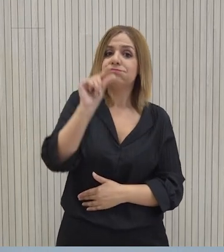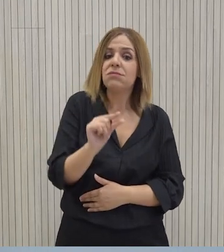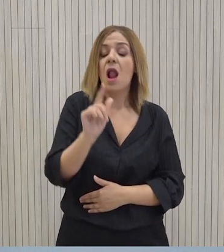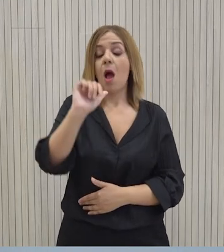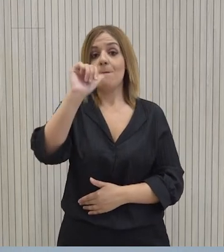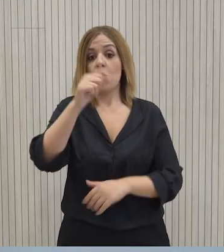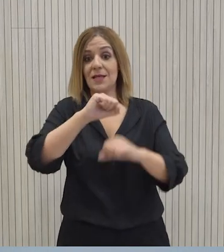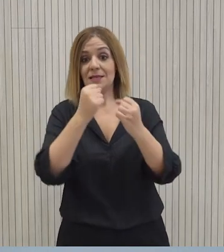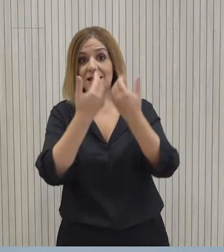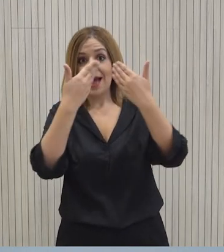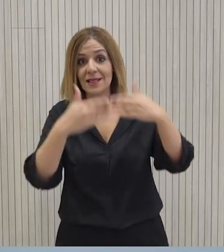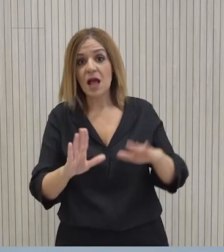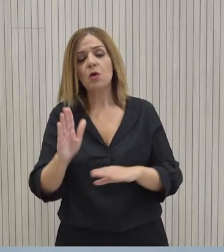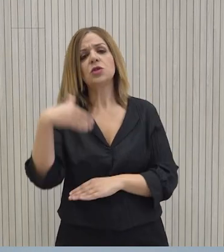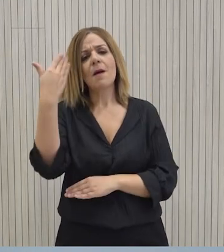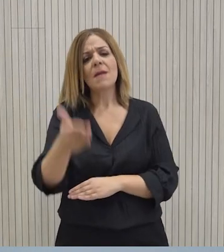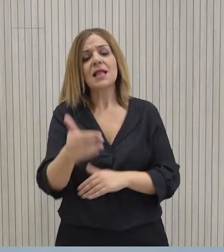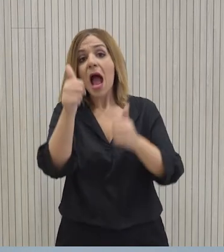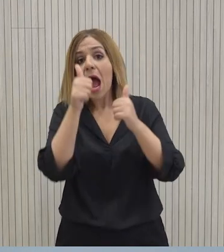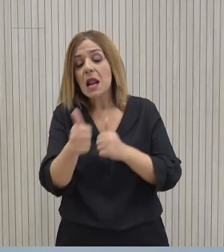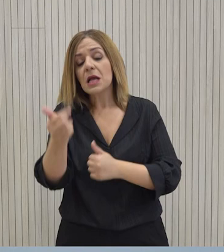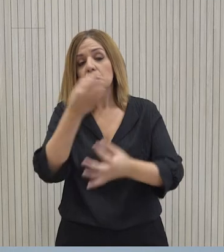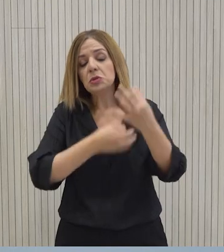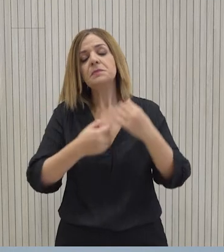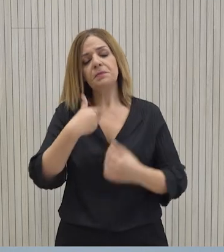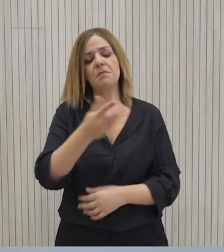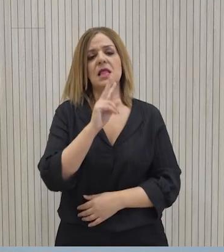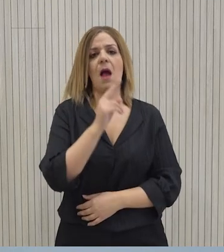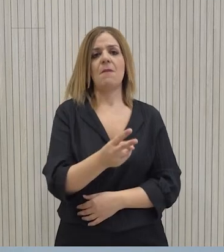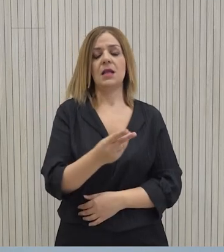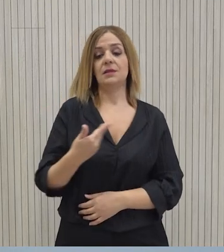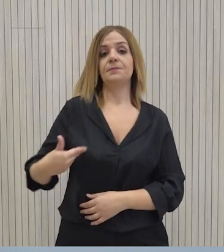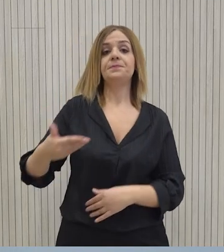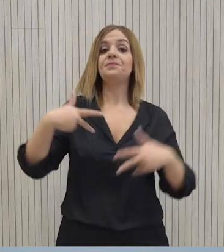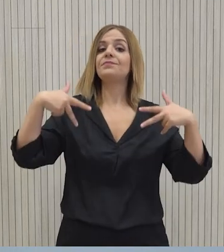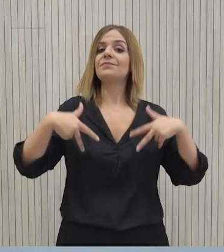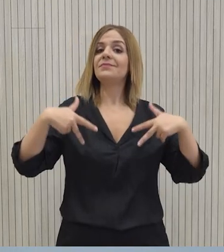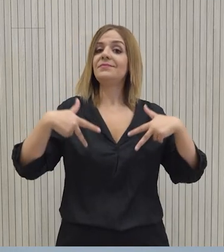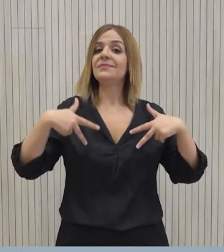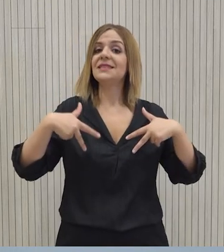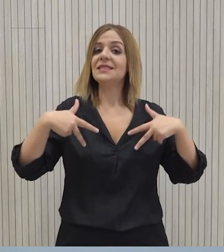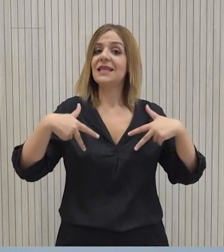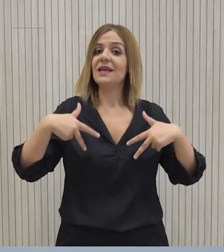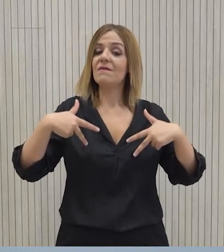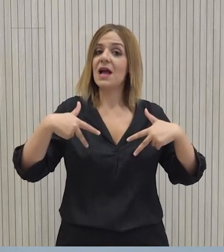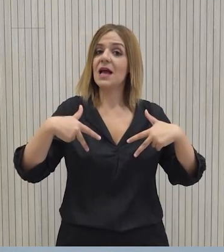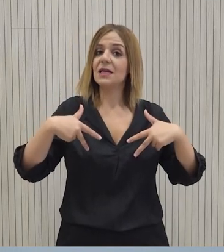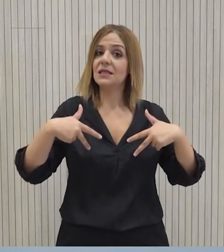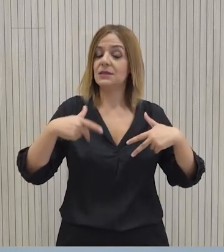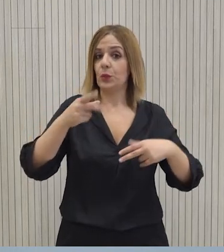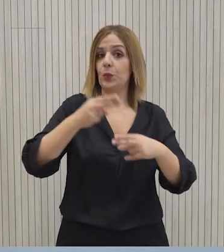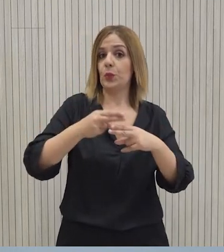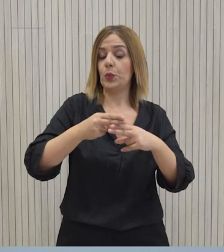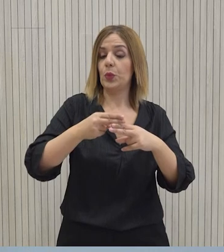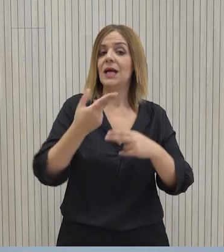της συνεδρίας και της όποιες αναγκοινώσεις. Αυτό που ως κυβέρνηση έχουμε μεταφέρει αυτό που είναι και η δική